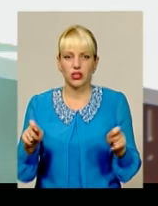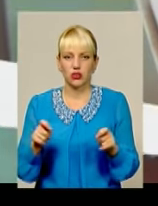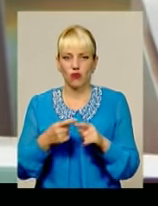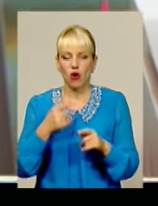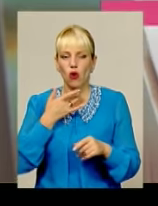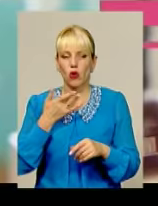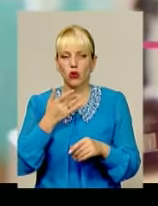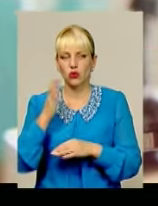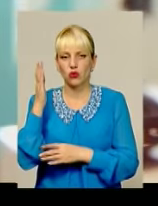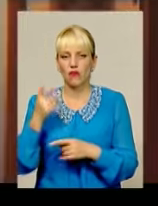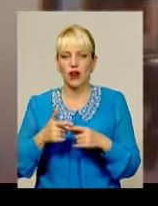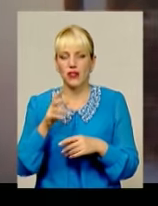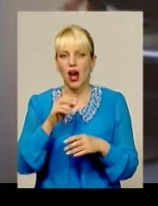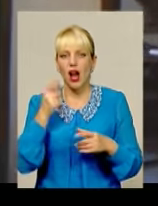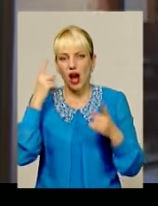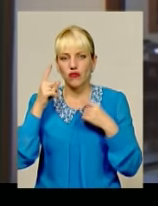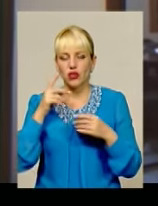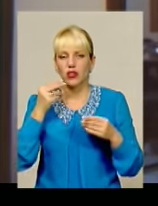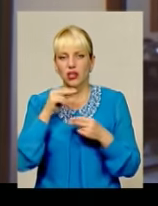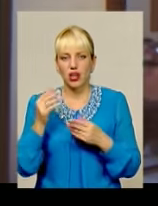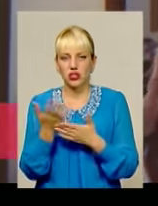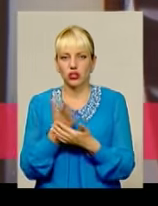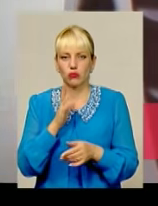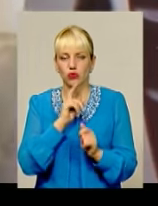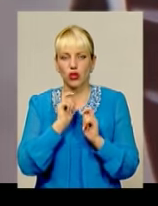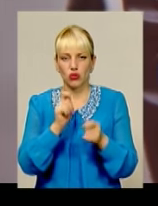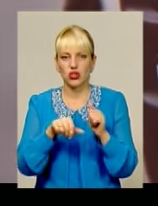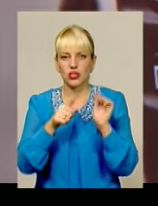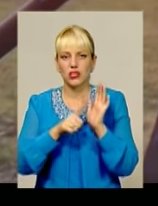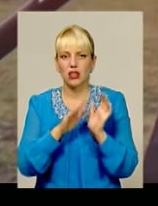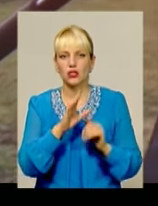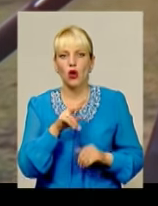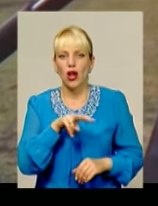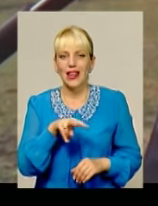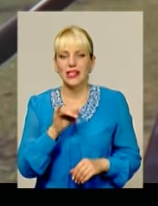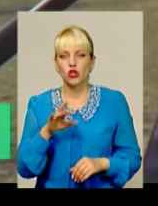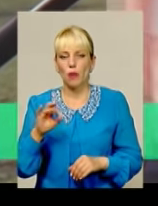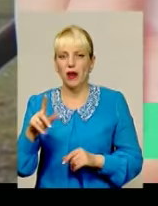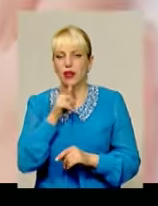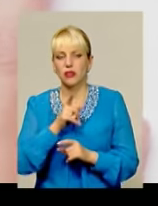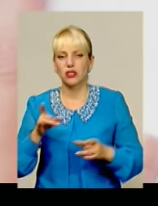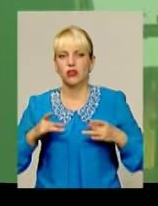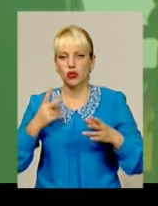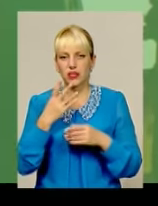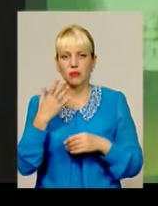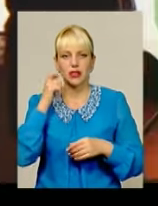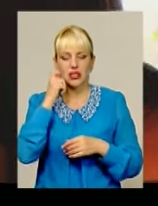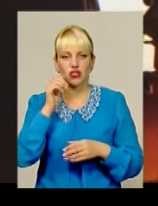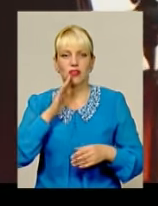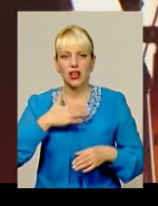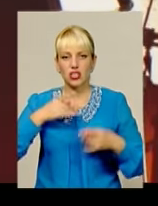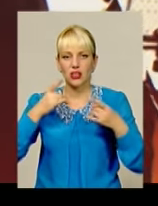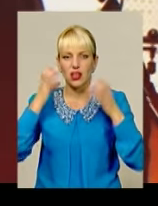Центр». А авторів кращих короткометражних стрічок нагородять 16 листопада під час святкування 25-річчя нашої